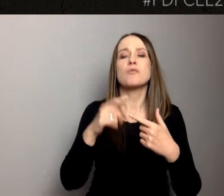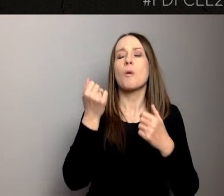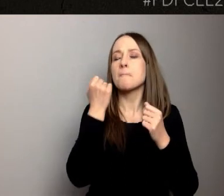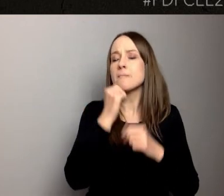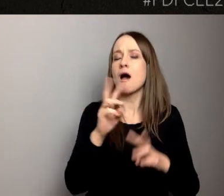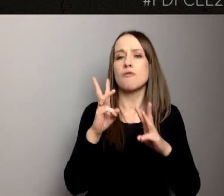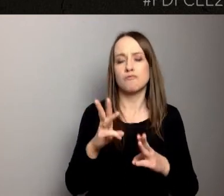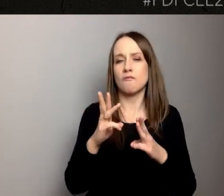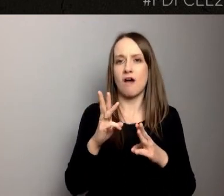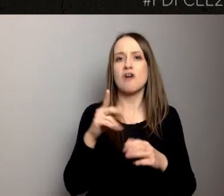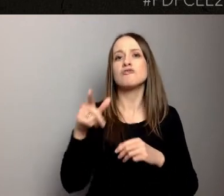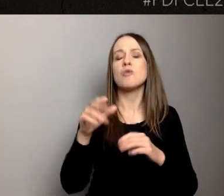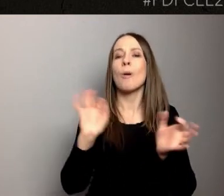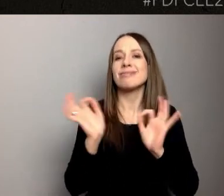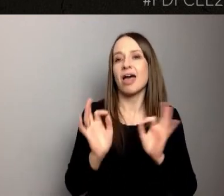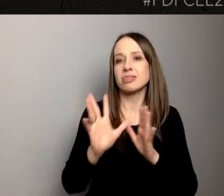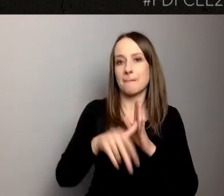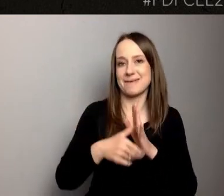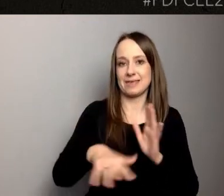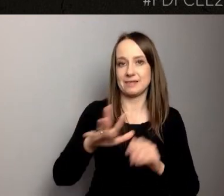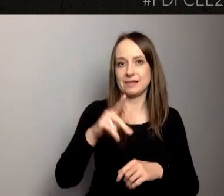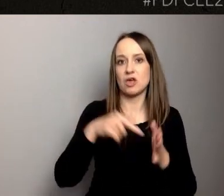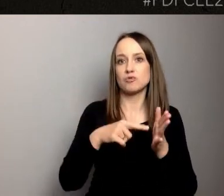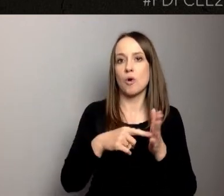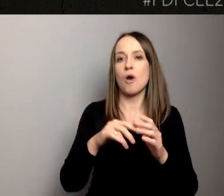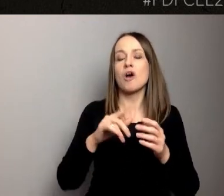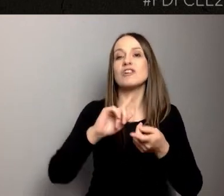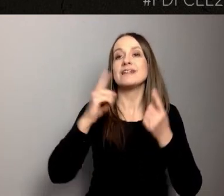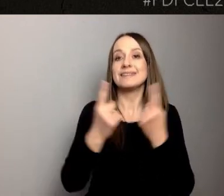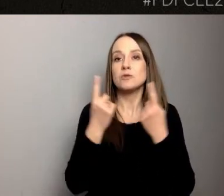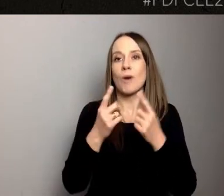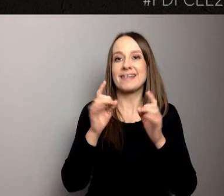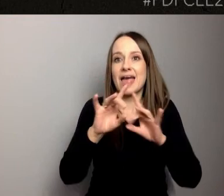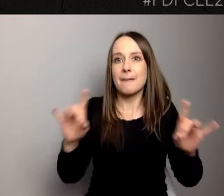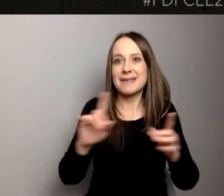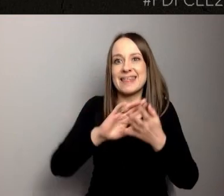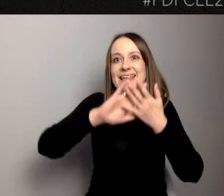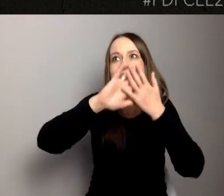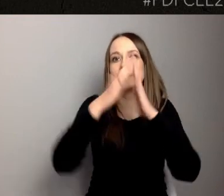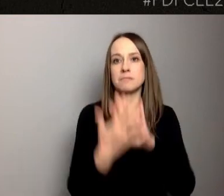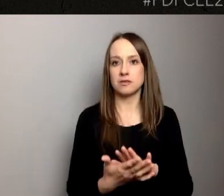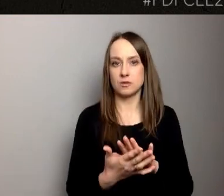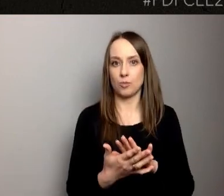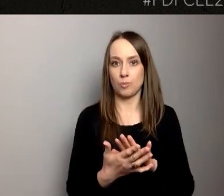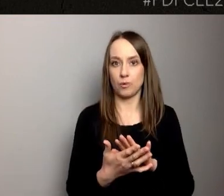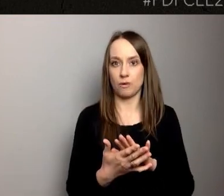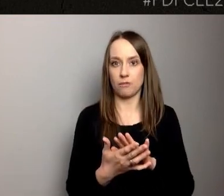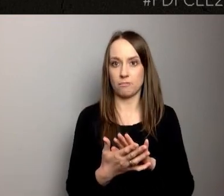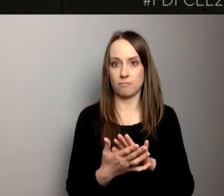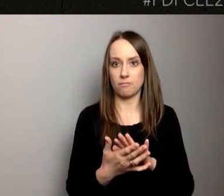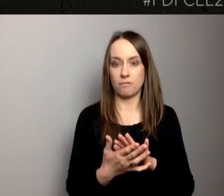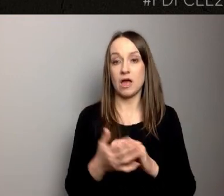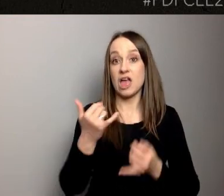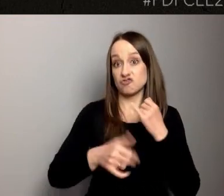najwięcej się zmieniło w kontekście sytuacji epidemiologicznej, czyli jeżeli ktoś chce aktywnie działać w